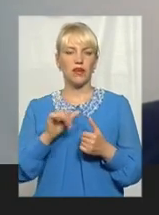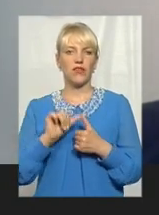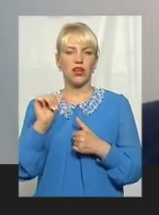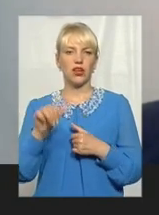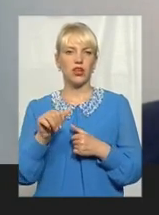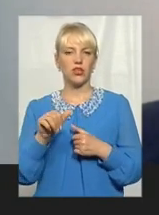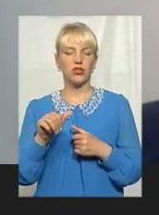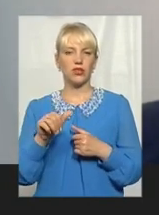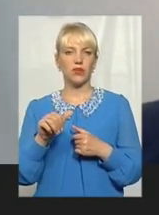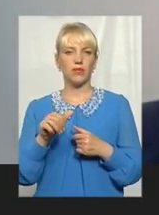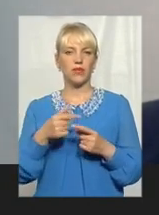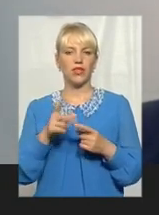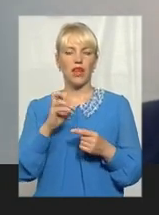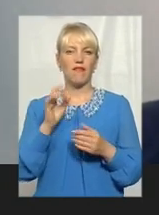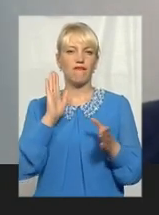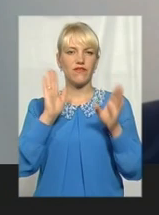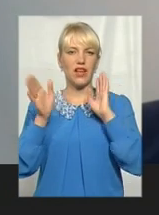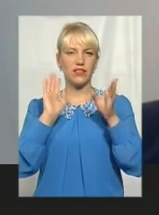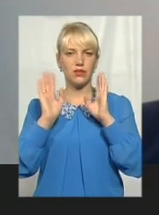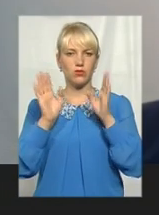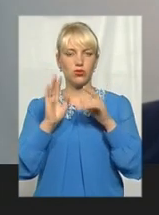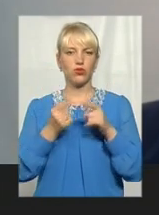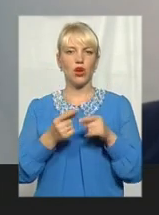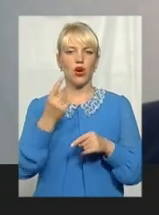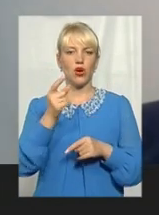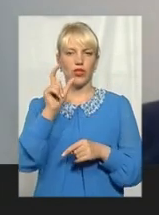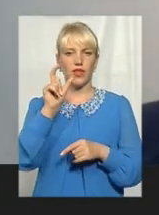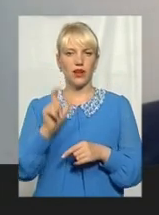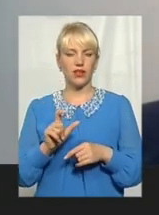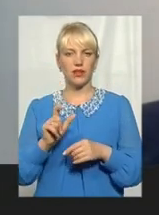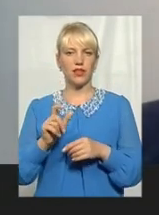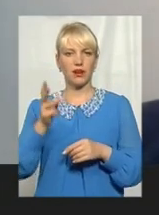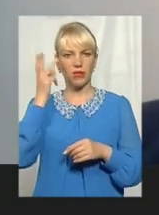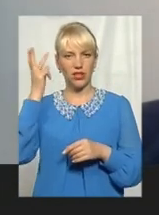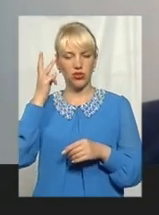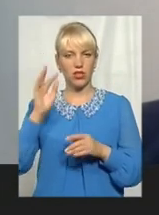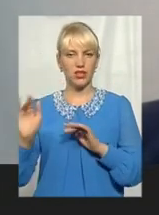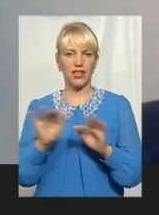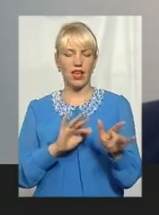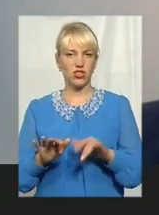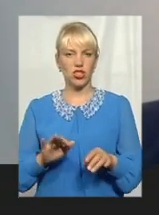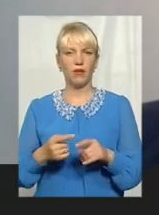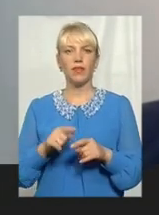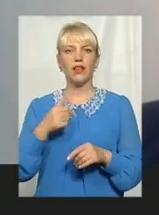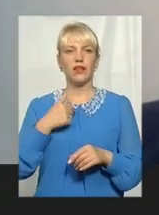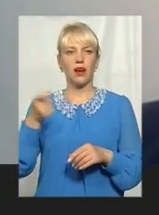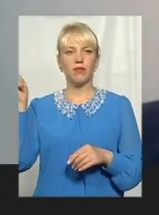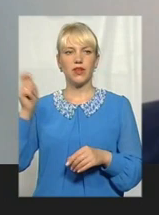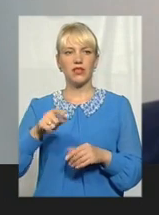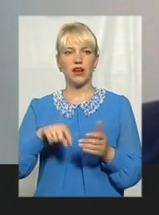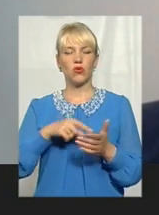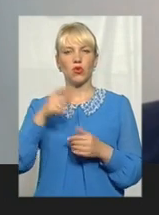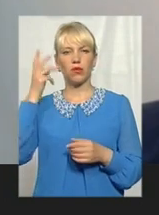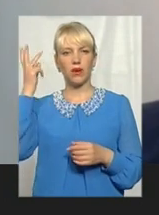заблокувати на Фейсбуці одного відомого діяча з Хмельницького, бо я приїздив у Хмельницький і